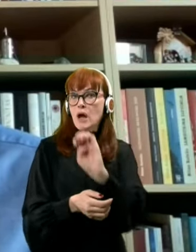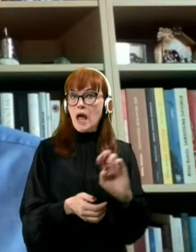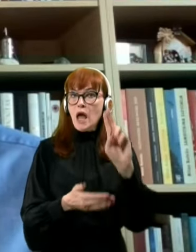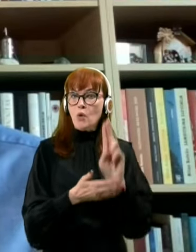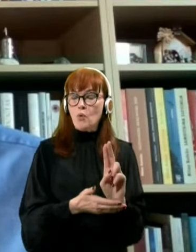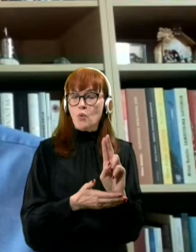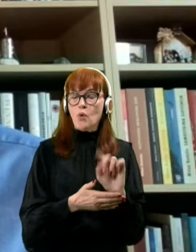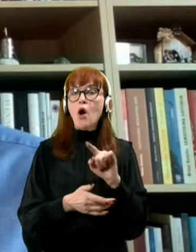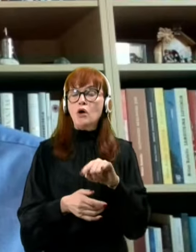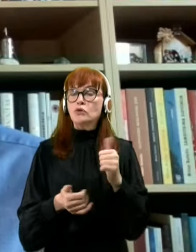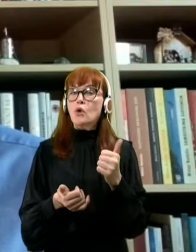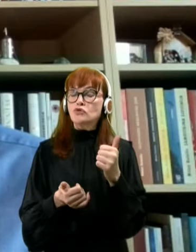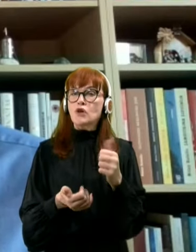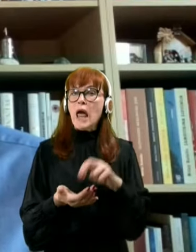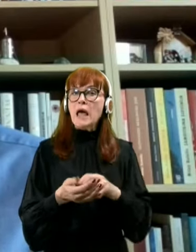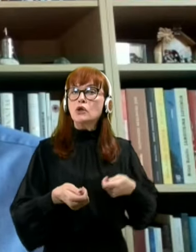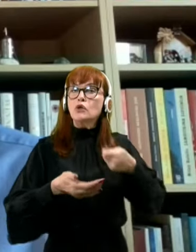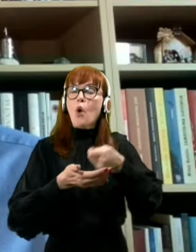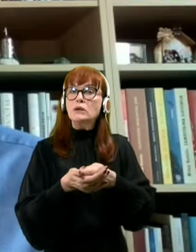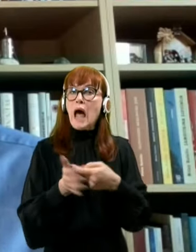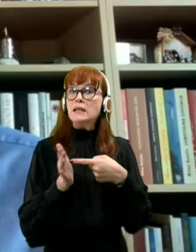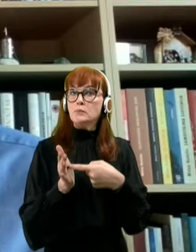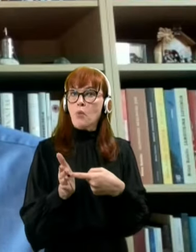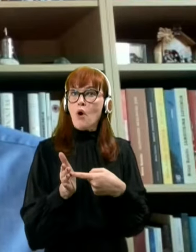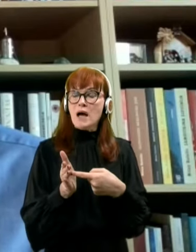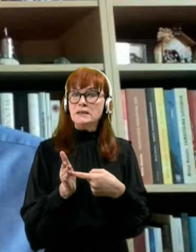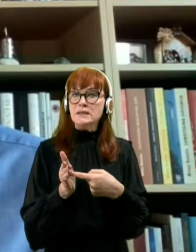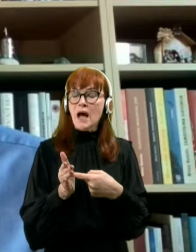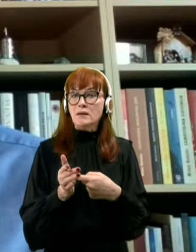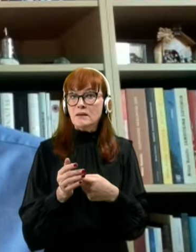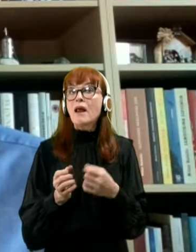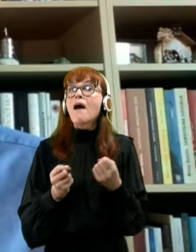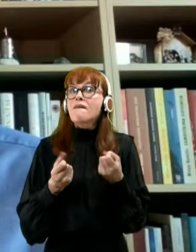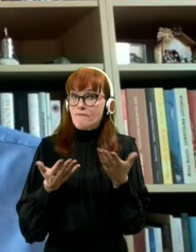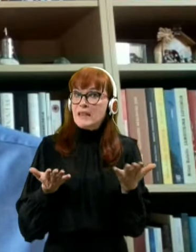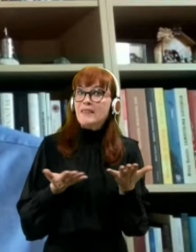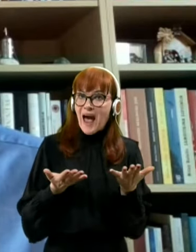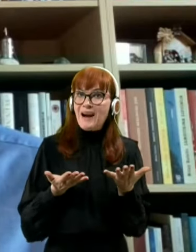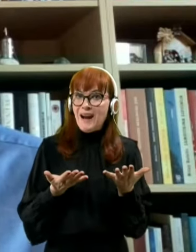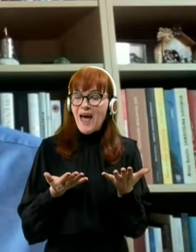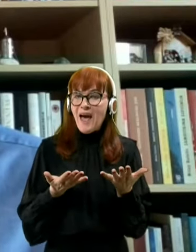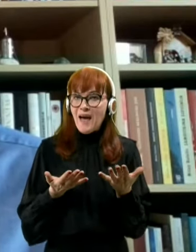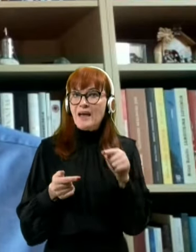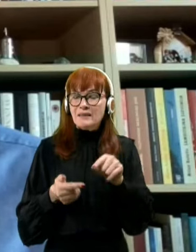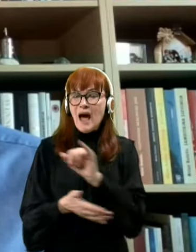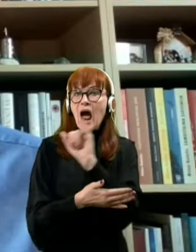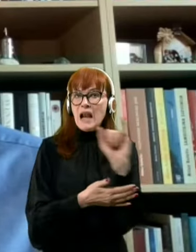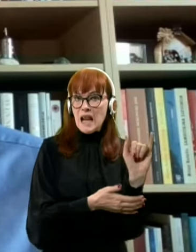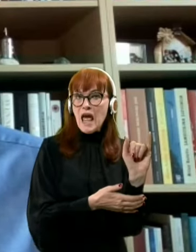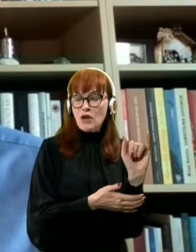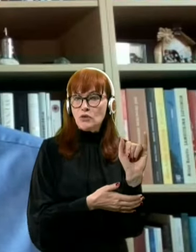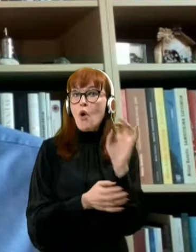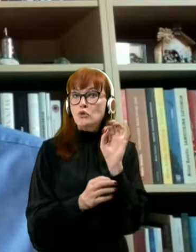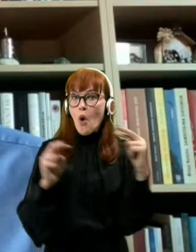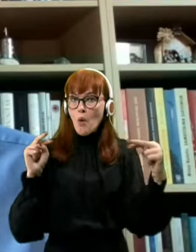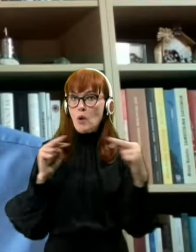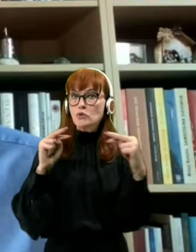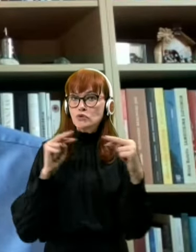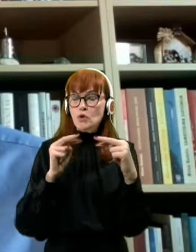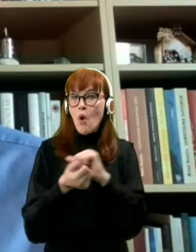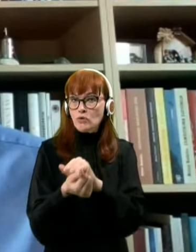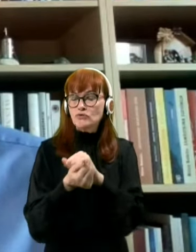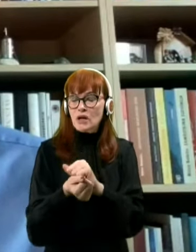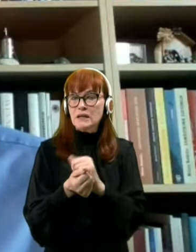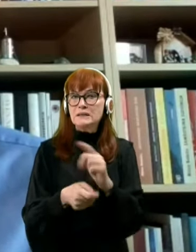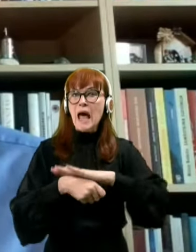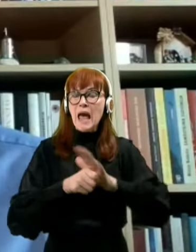in to je še en dodatni pokazatelj, da vendarle smo se v tem letu dobro soočali z epidemijo in